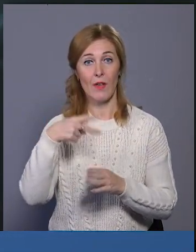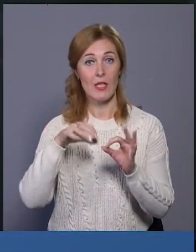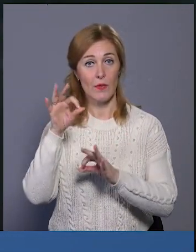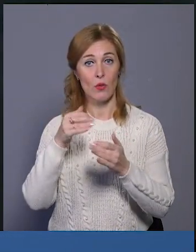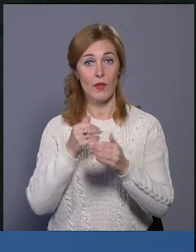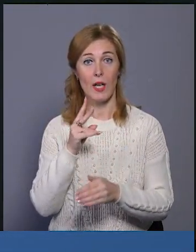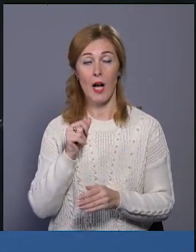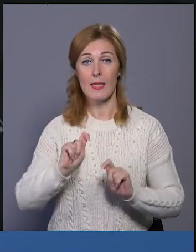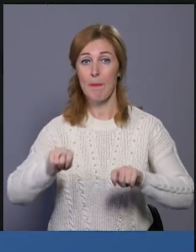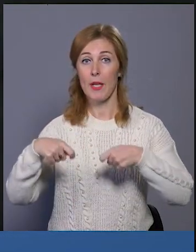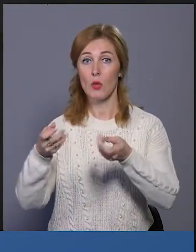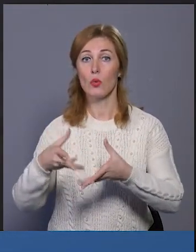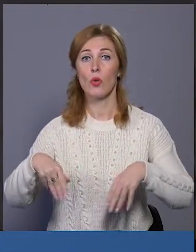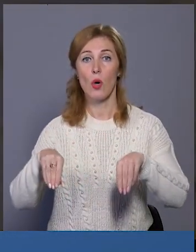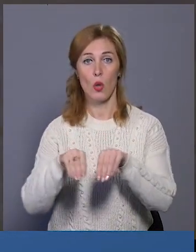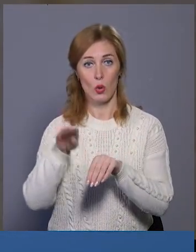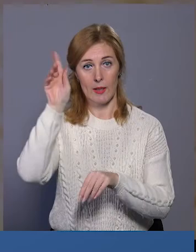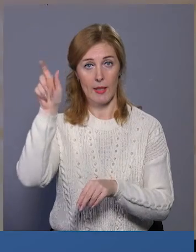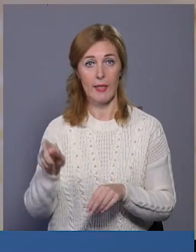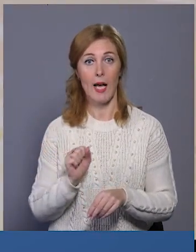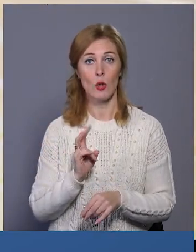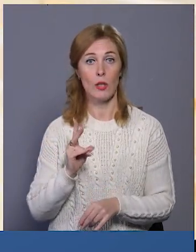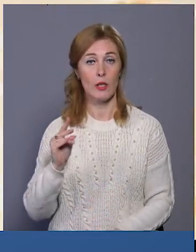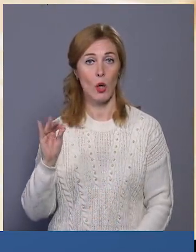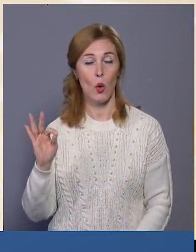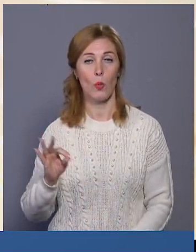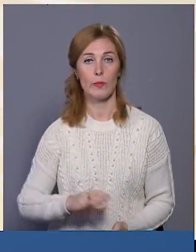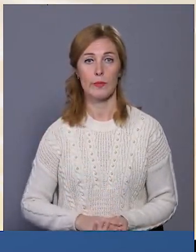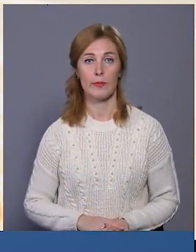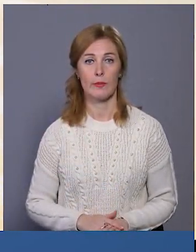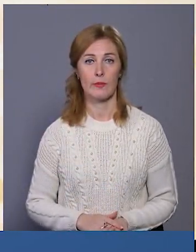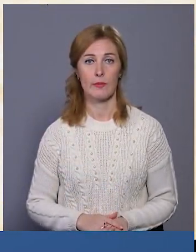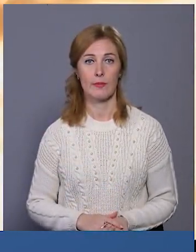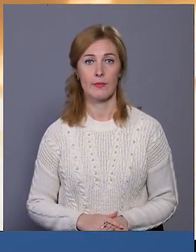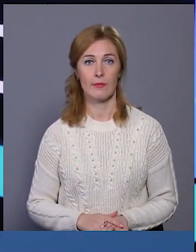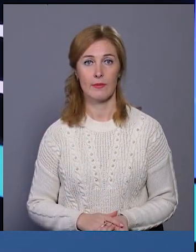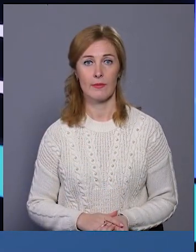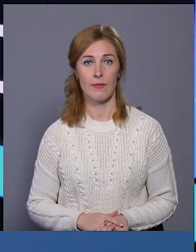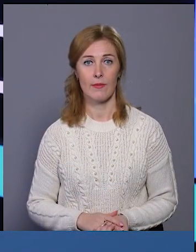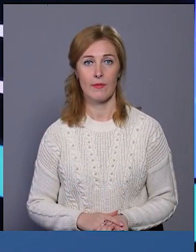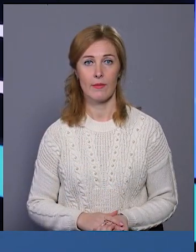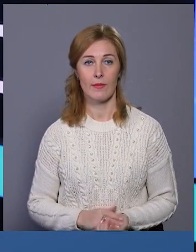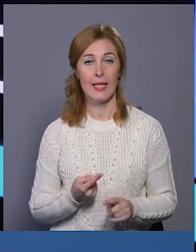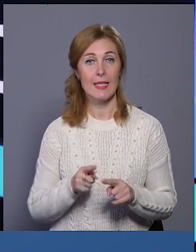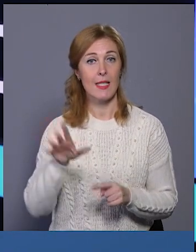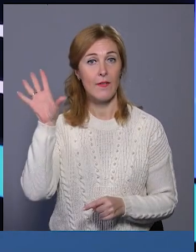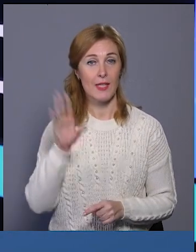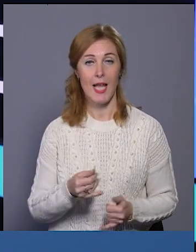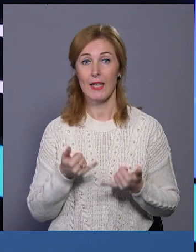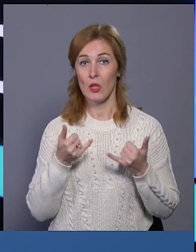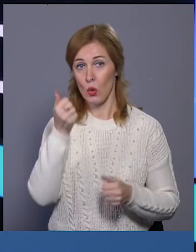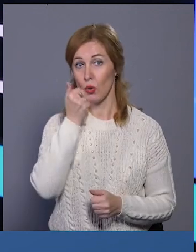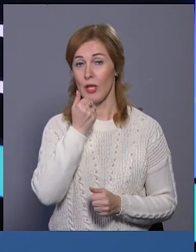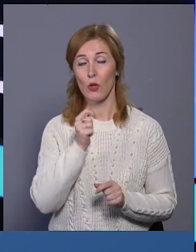каси закладу передадуть родині Андрія Антоненка. Ольга Нісмянова, Валерій Телеховський. Новини міста. Це все на сьогодні.